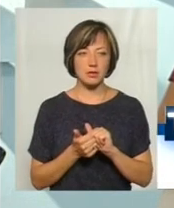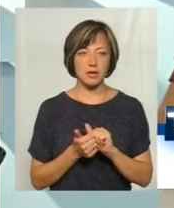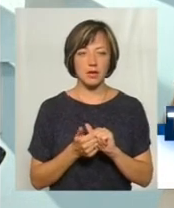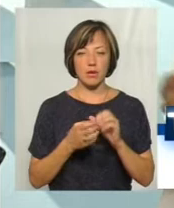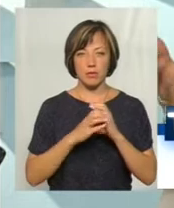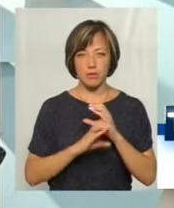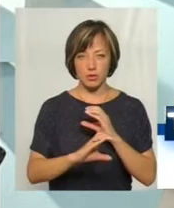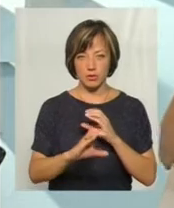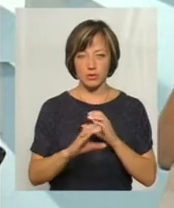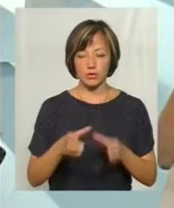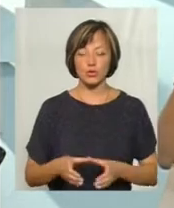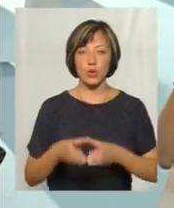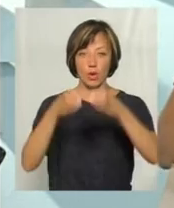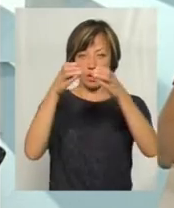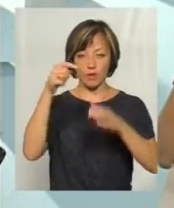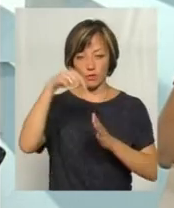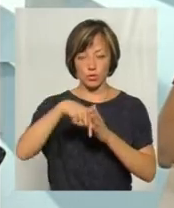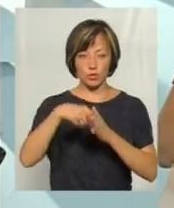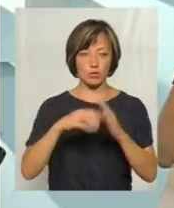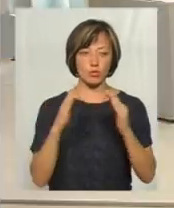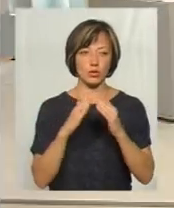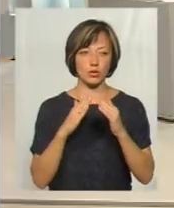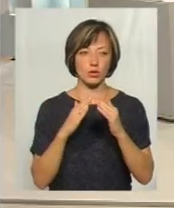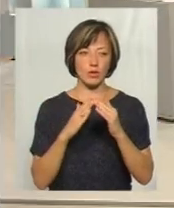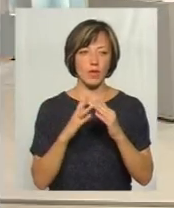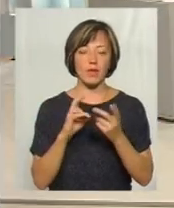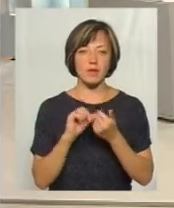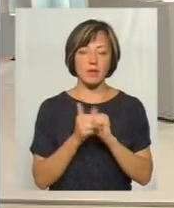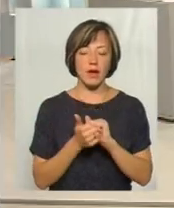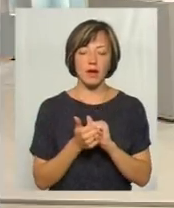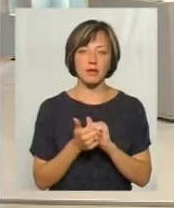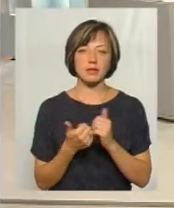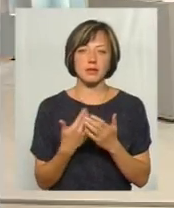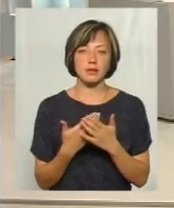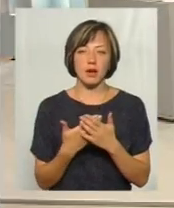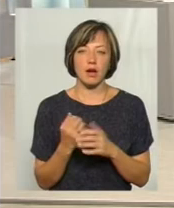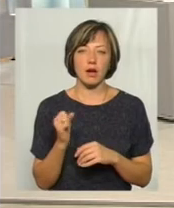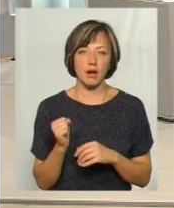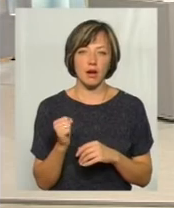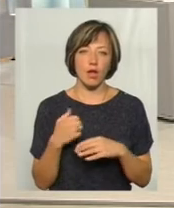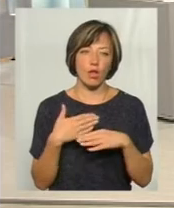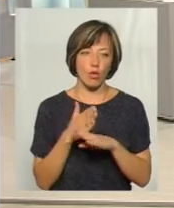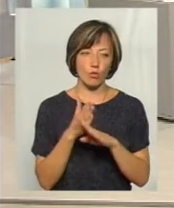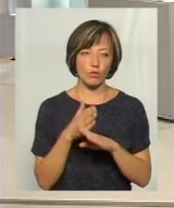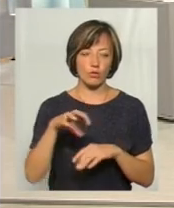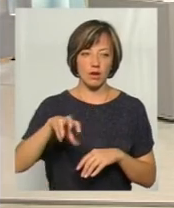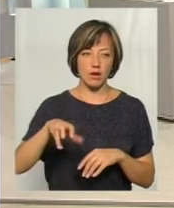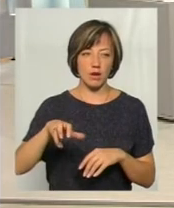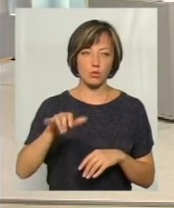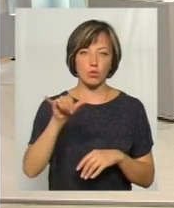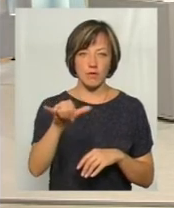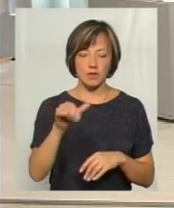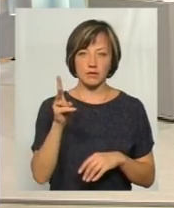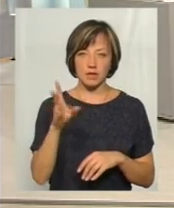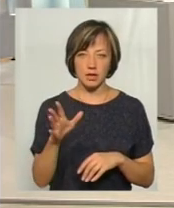мережа, стояк внутрішньобудинково, ну, не міняється, скажімо так, лопнув кран, наприклад, у вас в